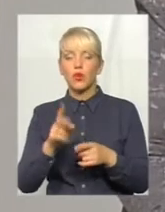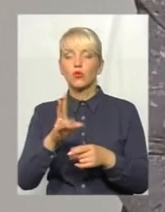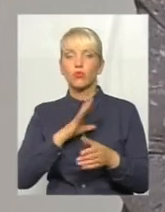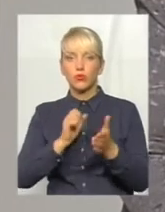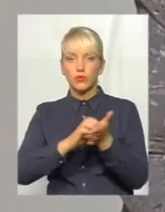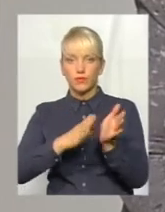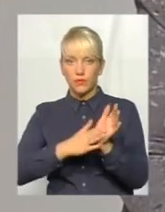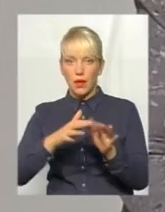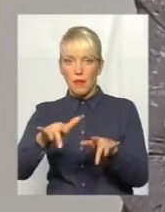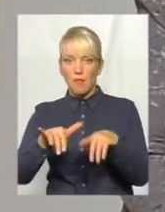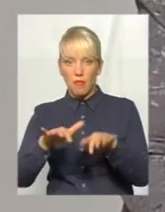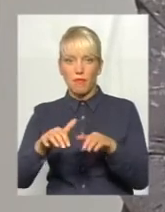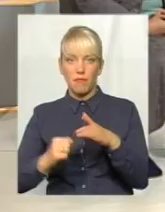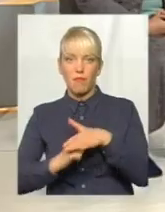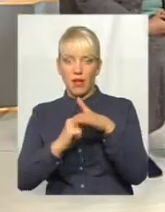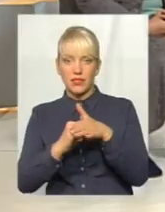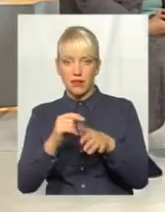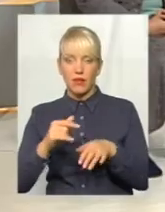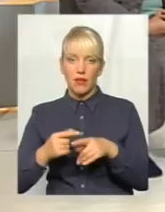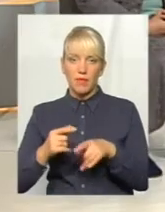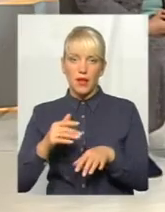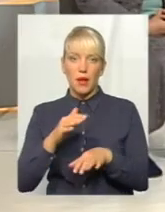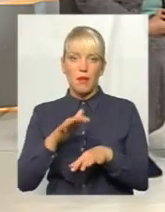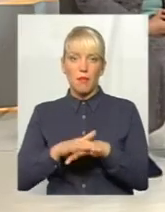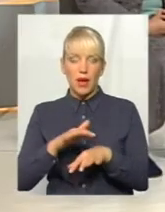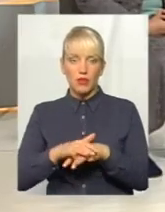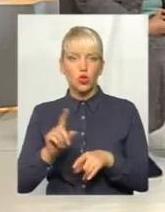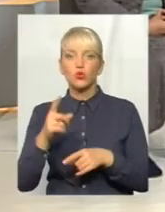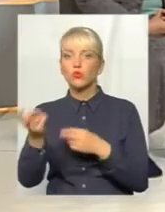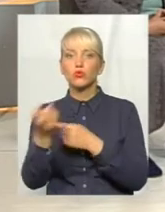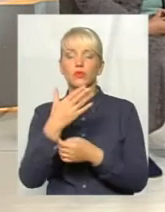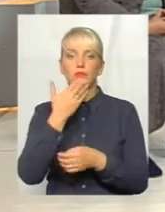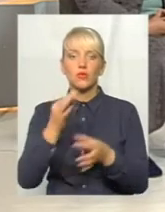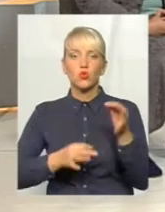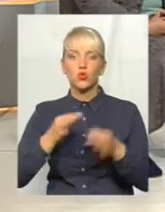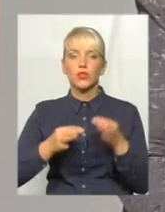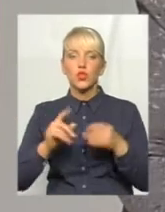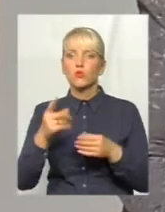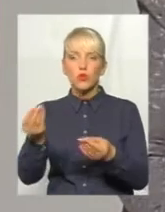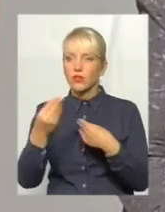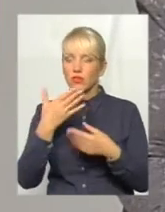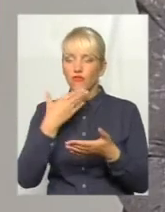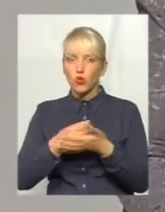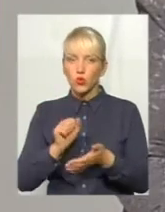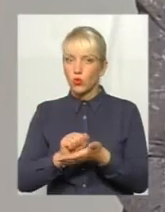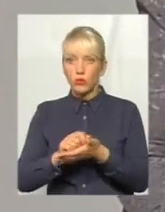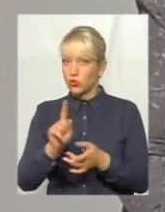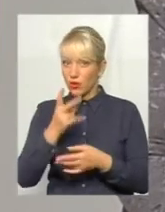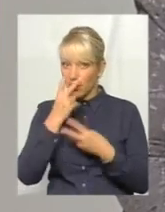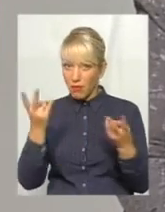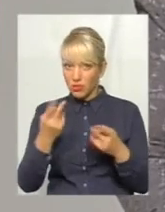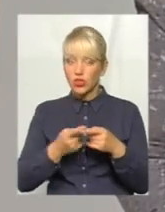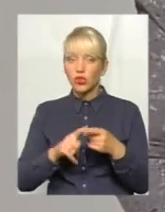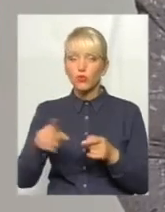ви не предоставлялися в суді, коли ви подали позов до суду, і не предоставили своїх документів. Невже ви тоді ще не бачили того всього?